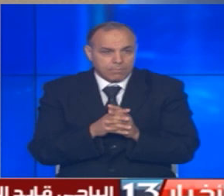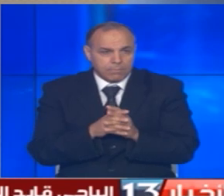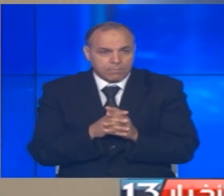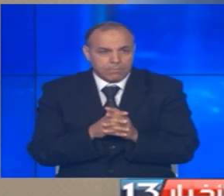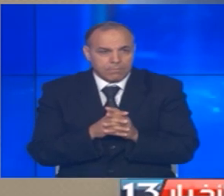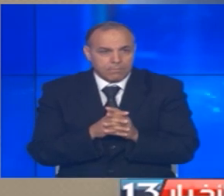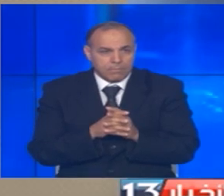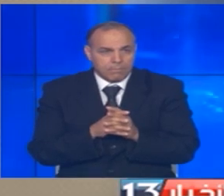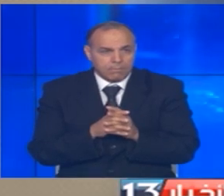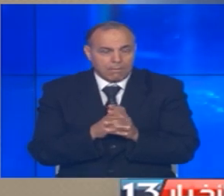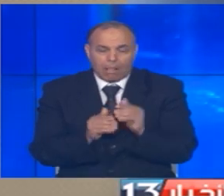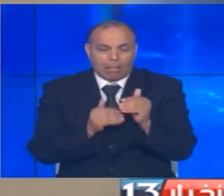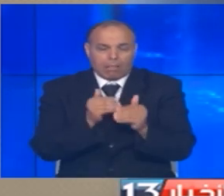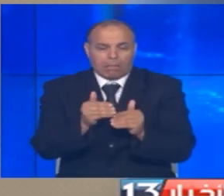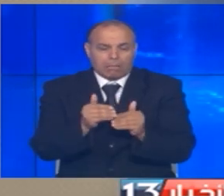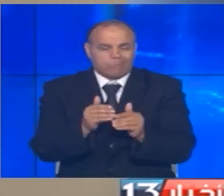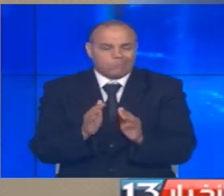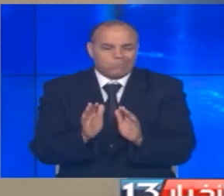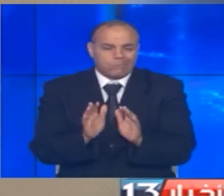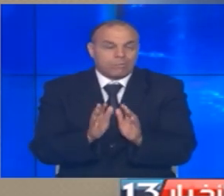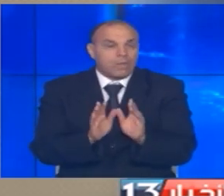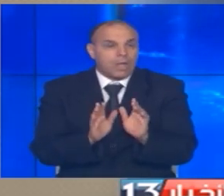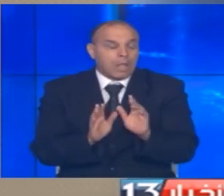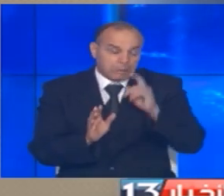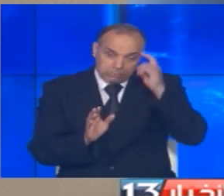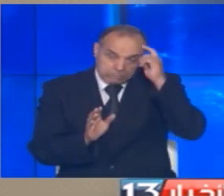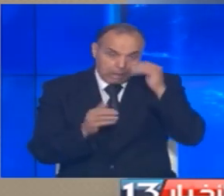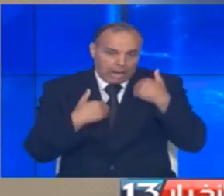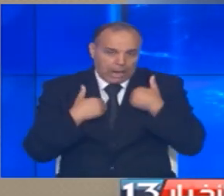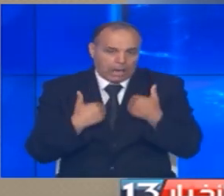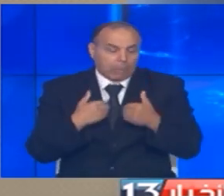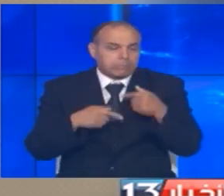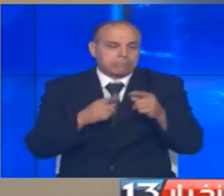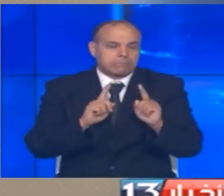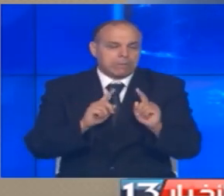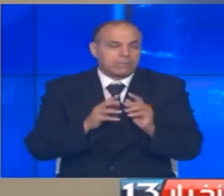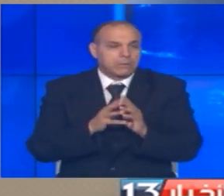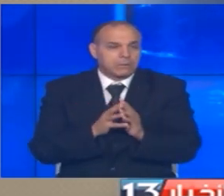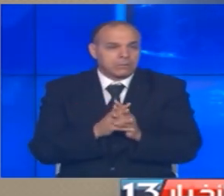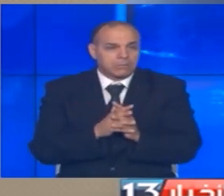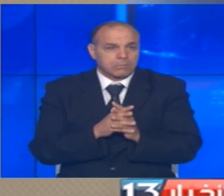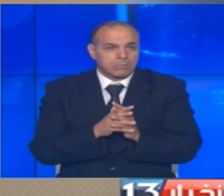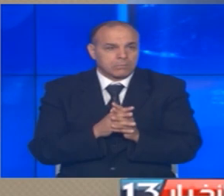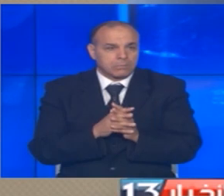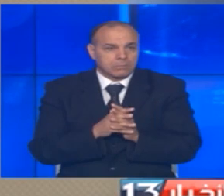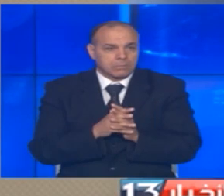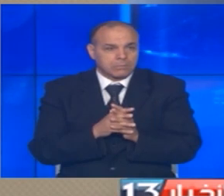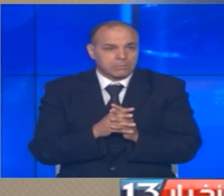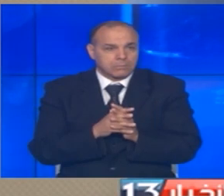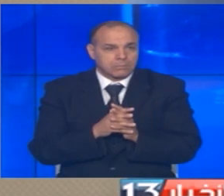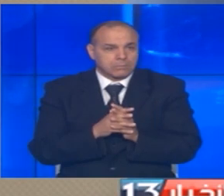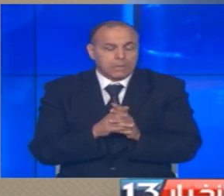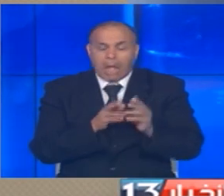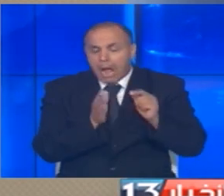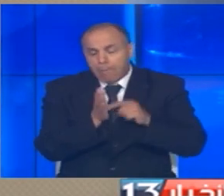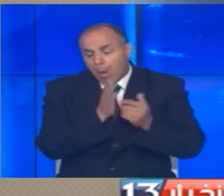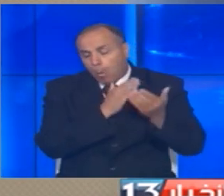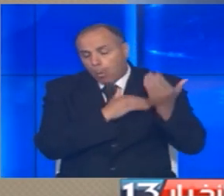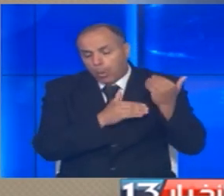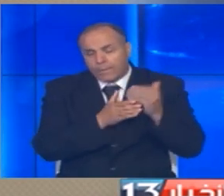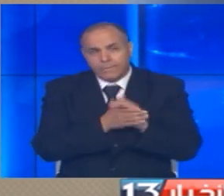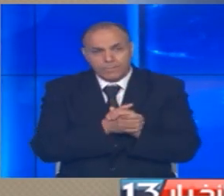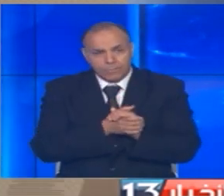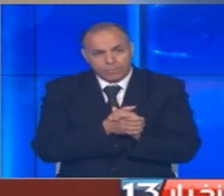مش مشفها الاتجاه بي متيهة لما حالها لكن مش مشف وهو أمورها من التوحيد حقه قعره في